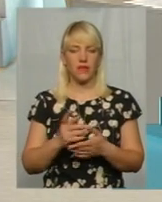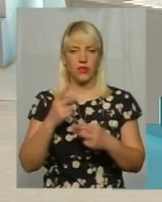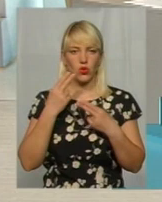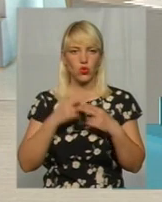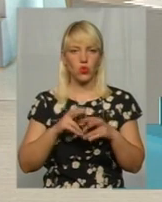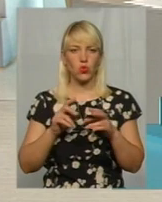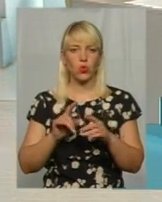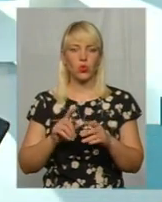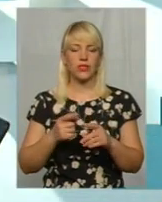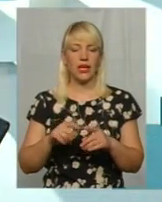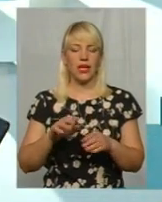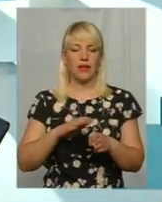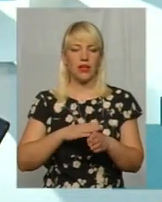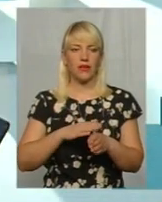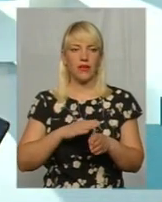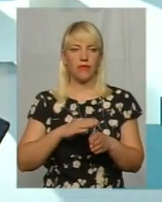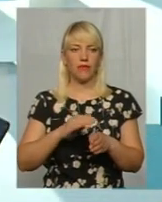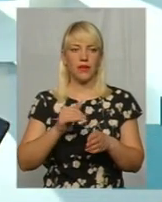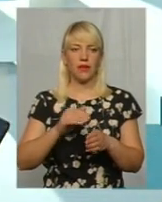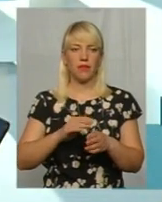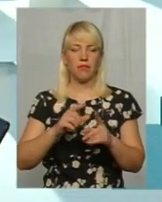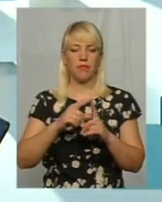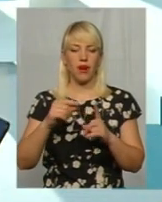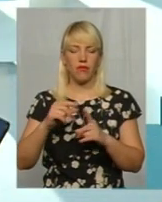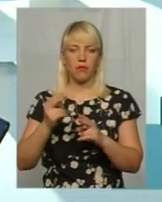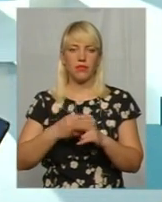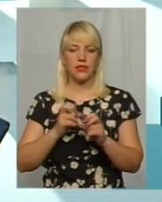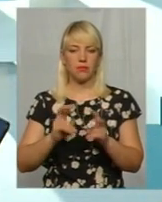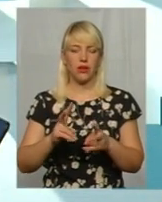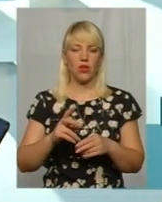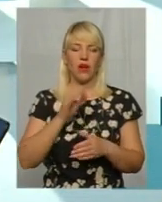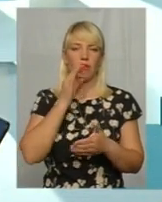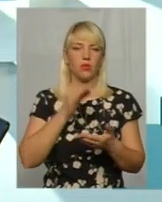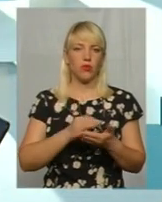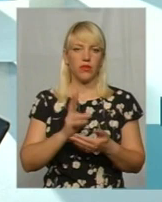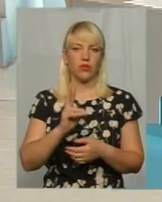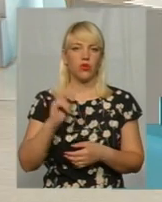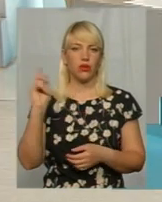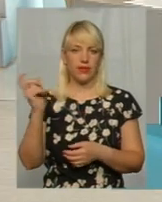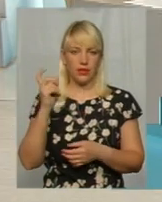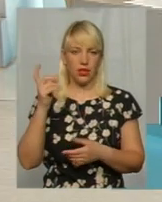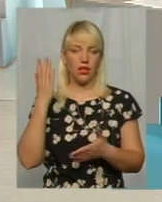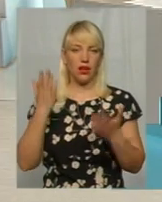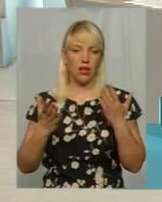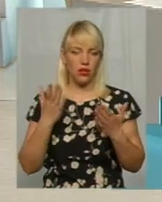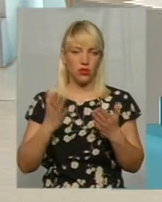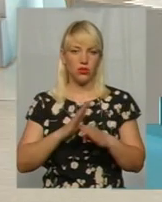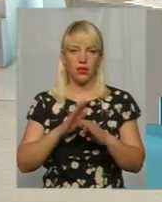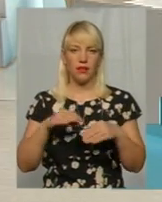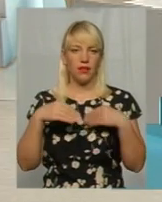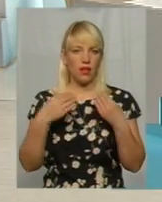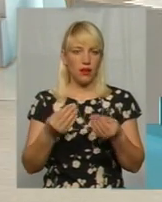безпеки поводження на батуті, відповідає, власне, підприємець, який його встановив. І у випадку, не дай Боже, якщо